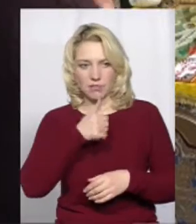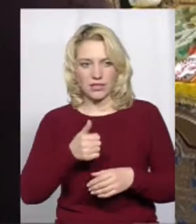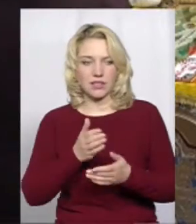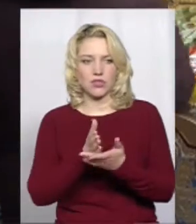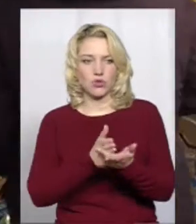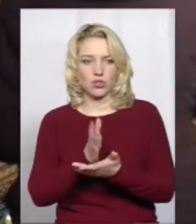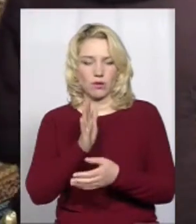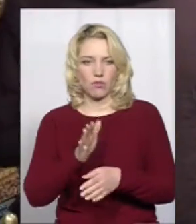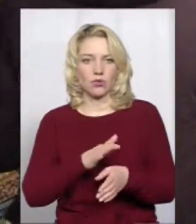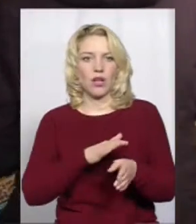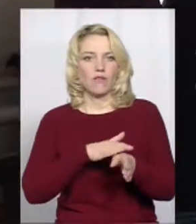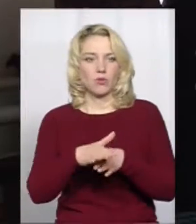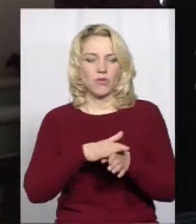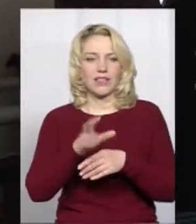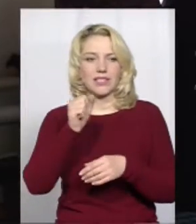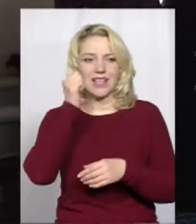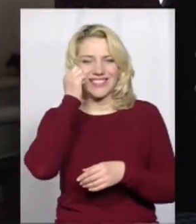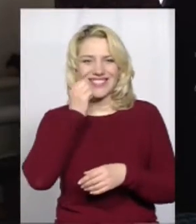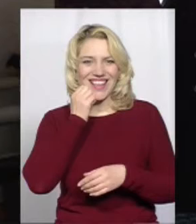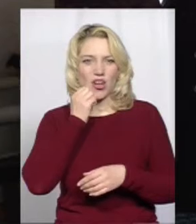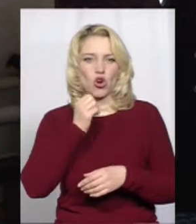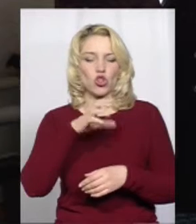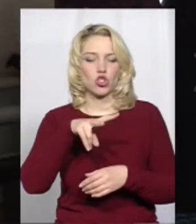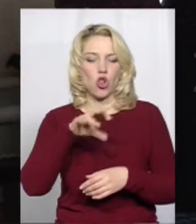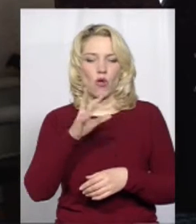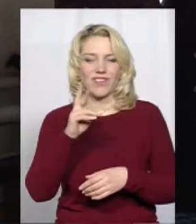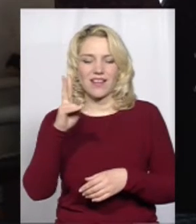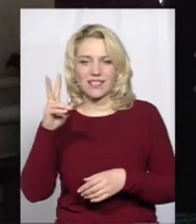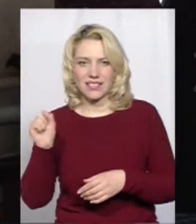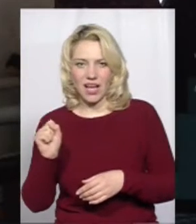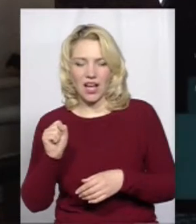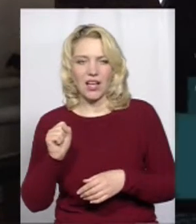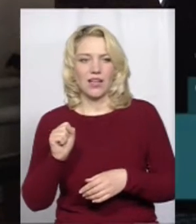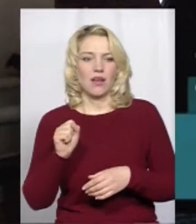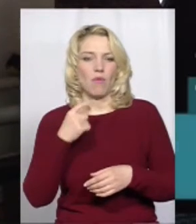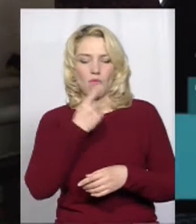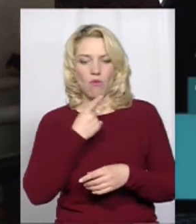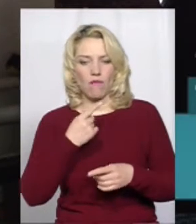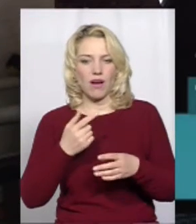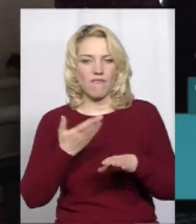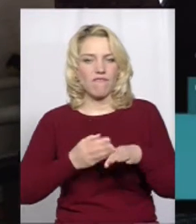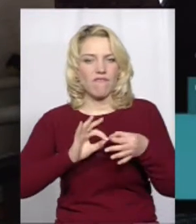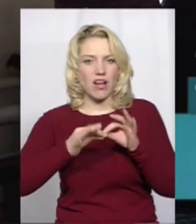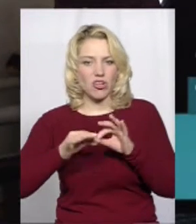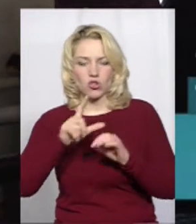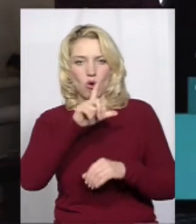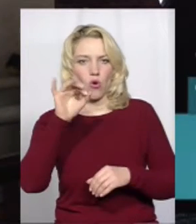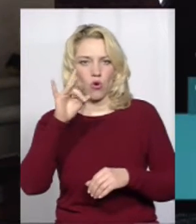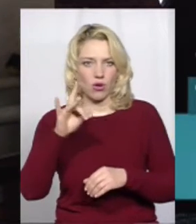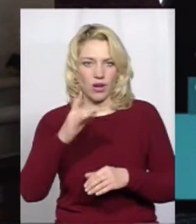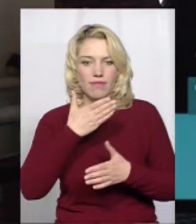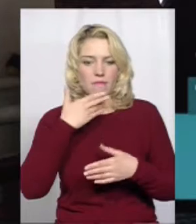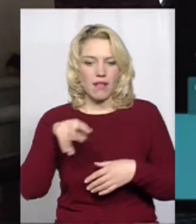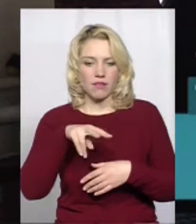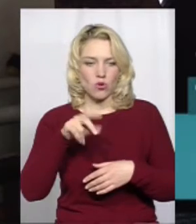відбуватиметься на старославянській мові. Дуже складно з хором. Дуже складно з хором, тому що немає літератури українською